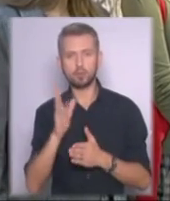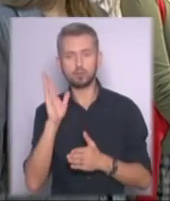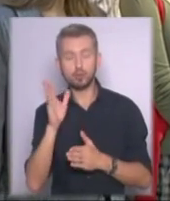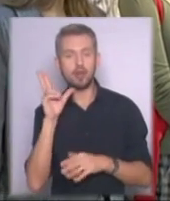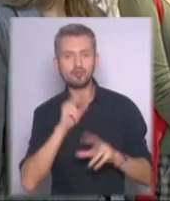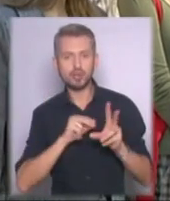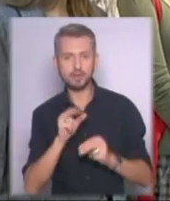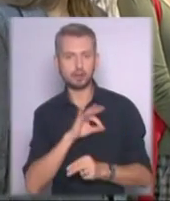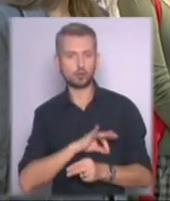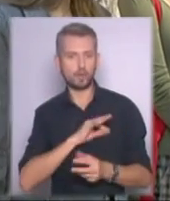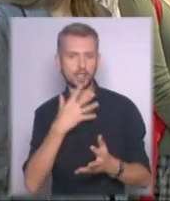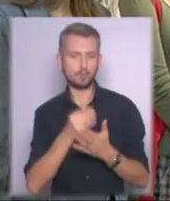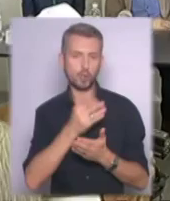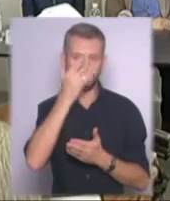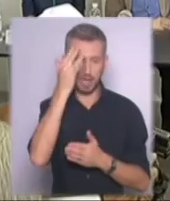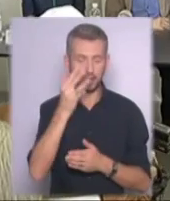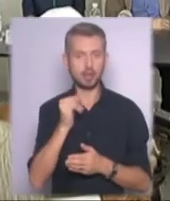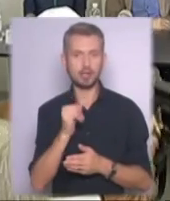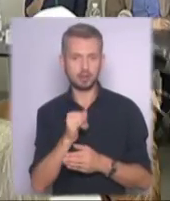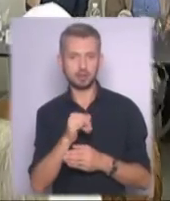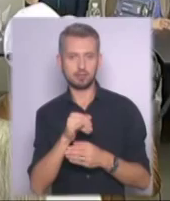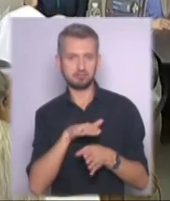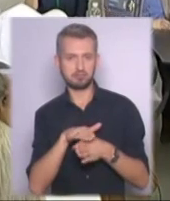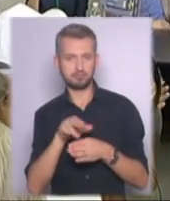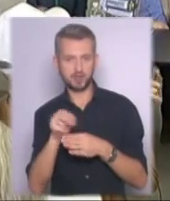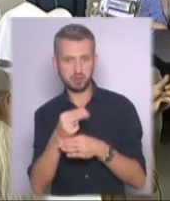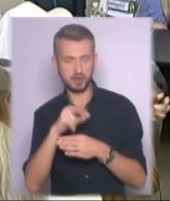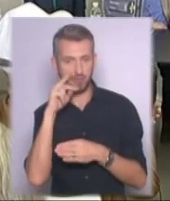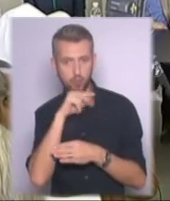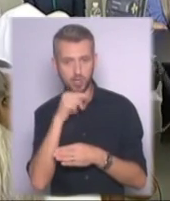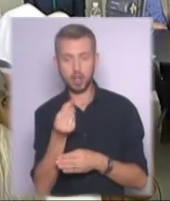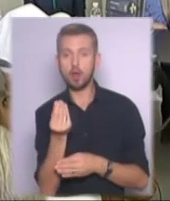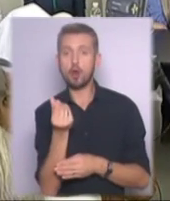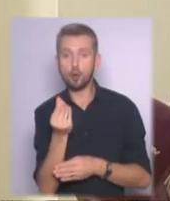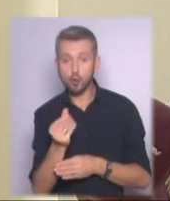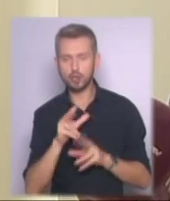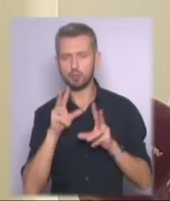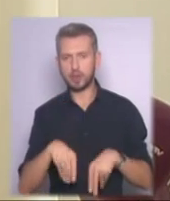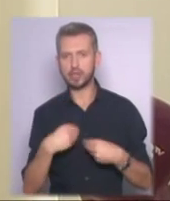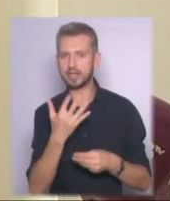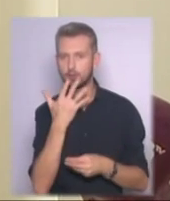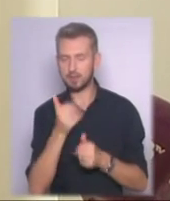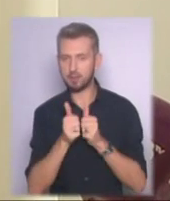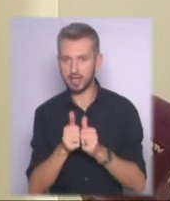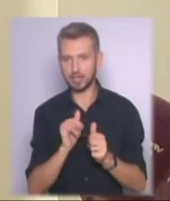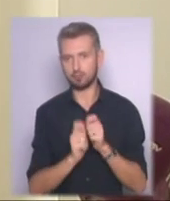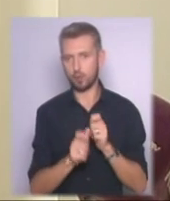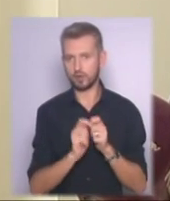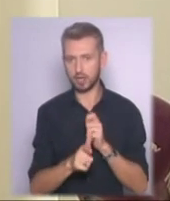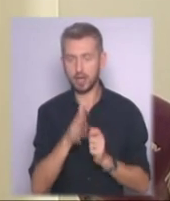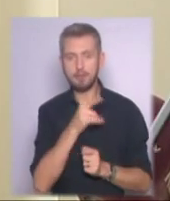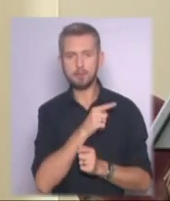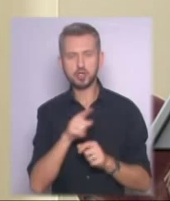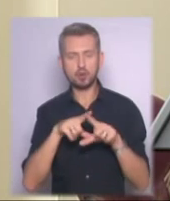і проаналізувати стратегічні помилки. Гроші для втілення найкращих ідей обіцяють надати іноземні партнери та спонсори. Під час школи вони повинні розробити